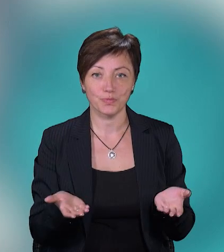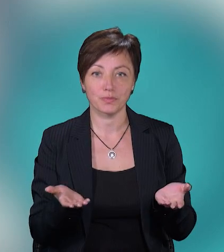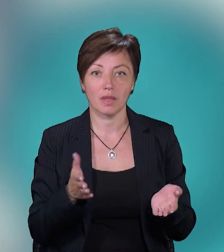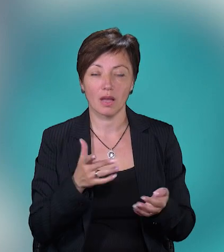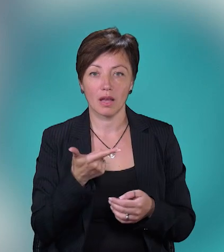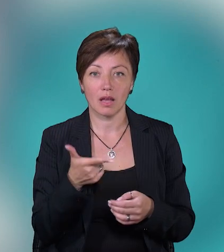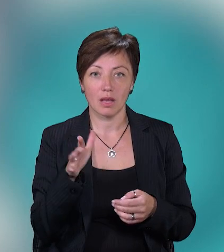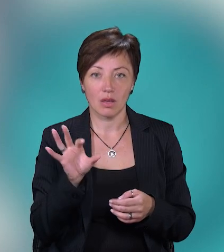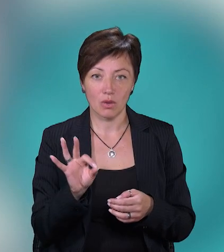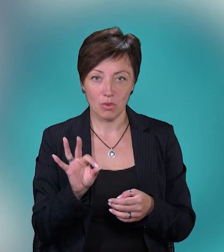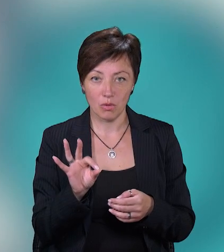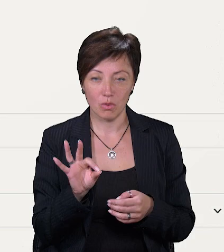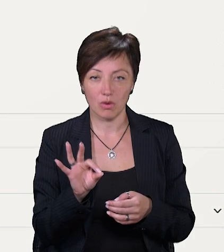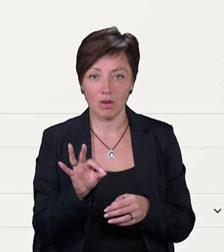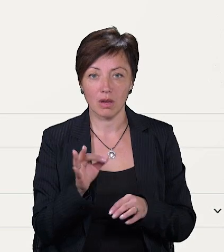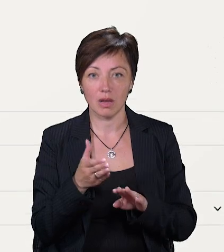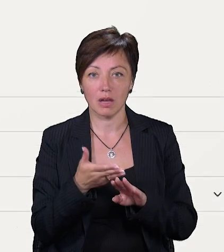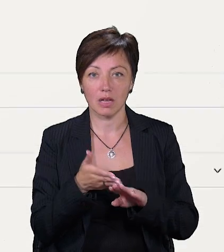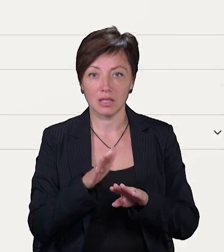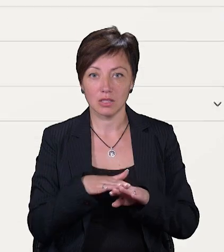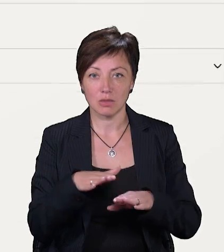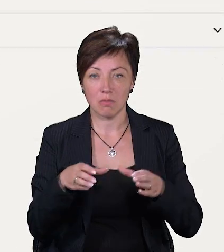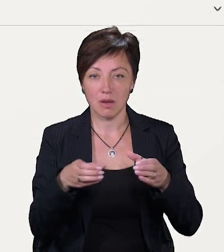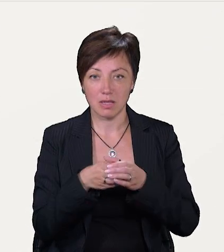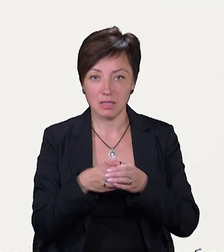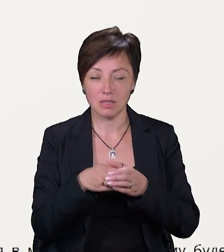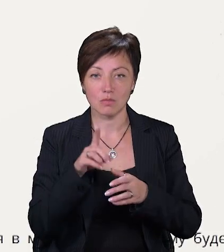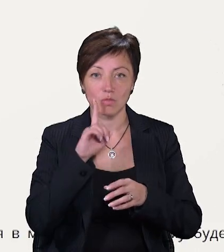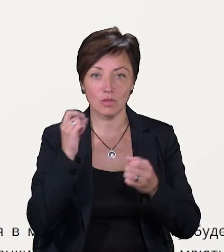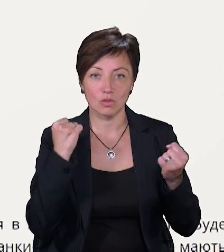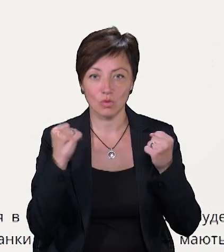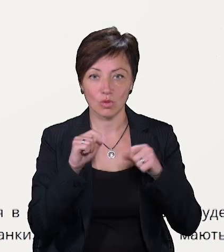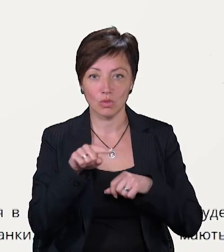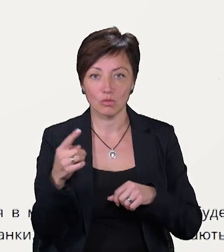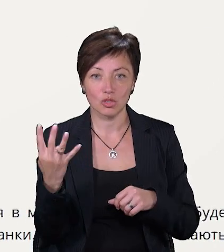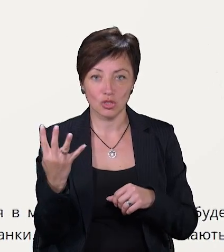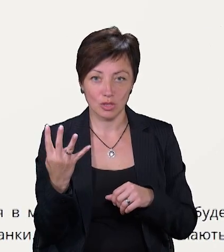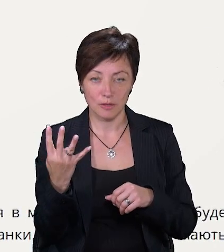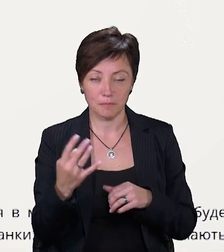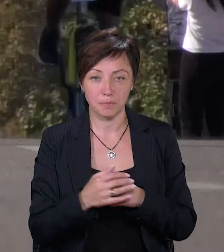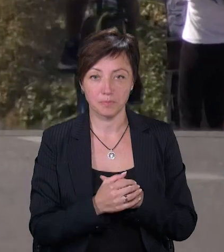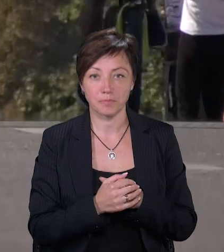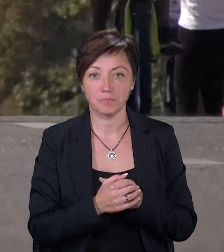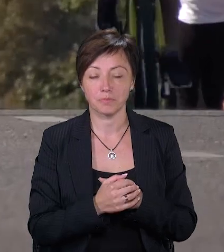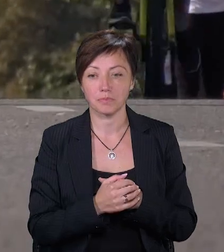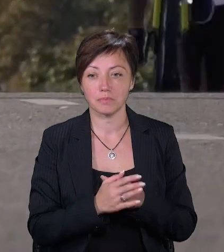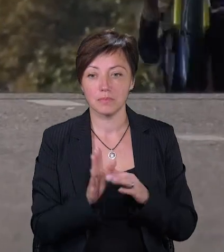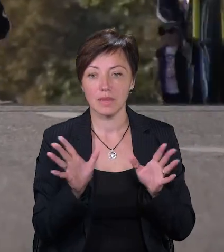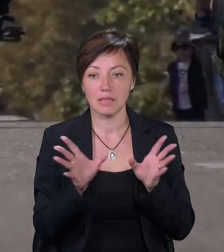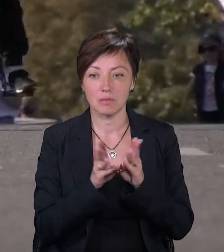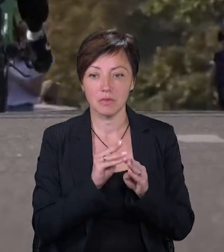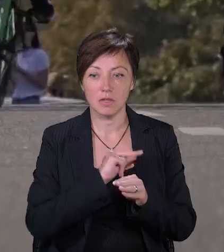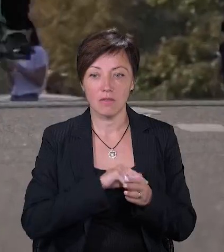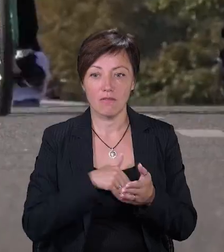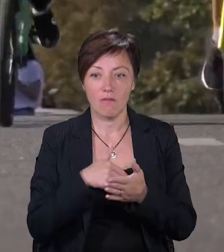громадська організація «Критична маса» та дитячо-юнацька спортивна школа номер 4. Будемо співпрацювати з